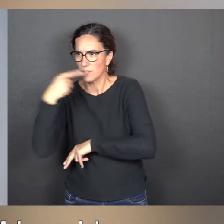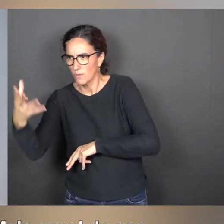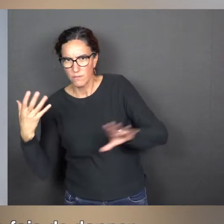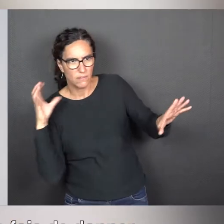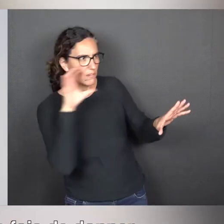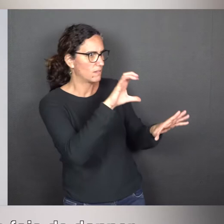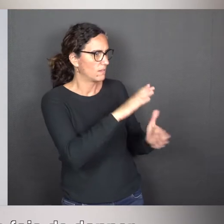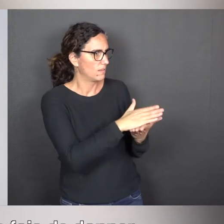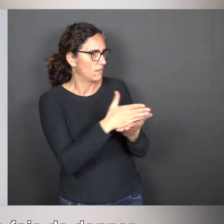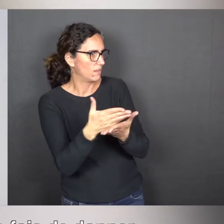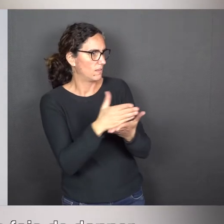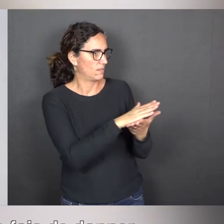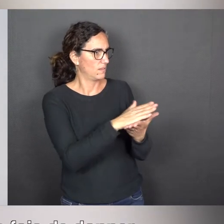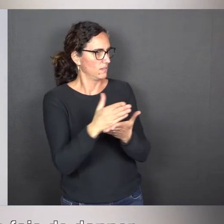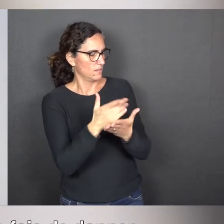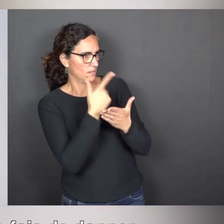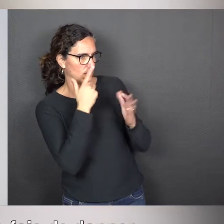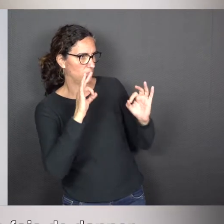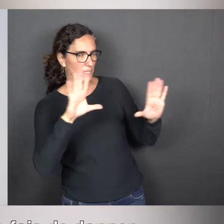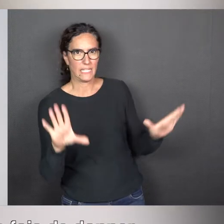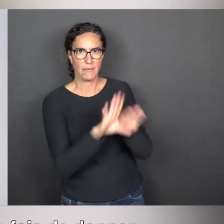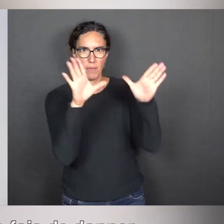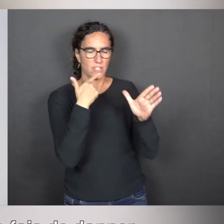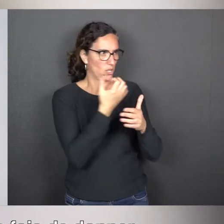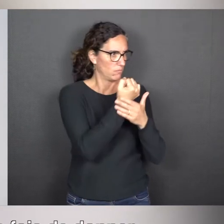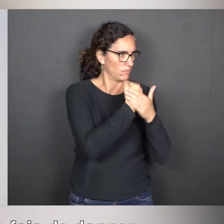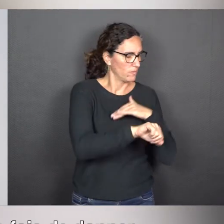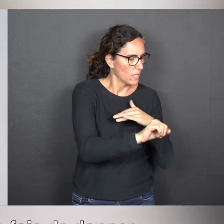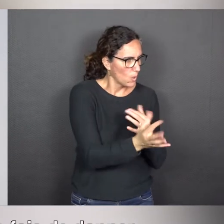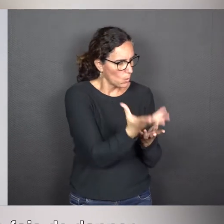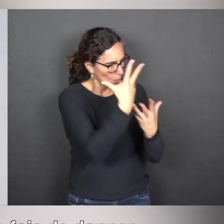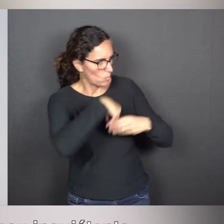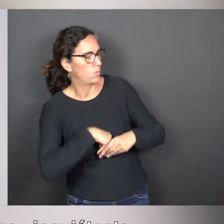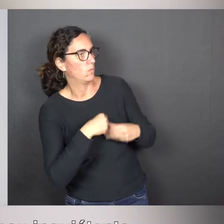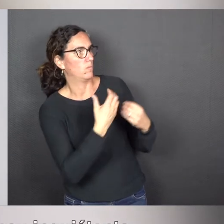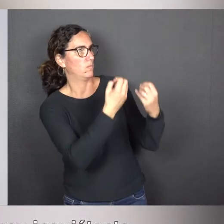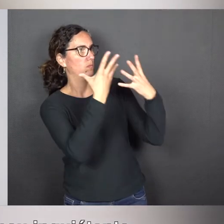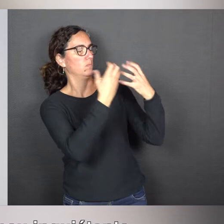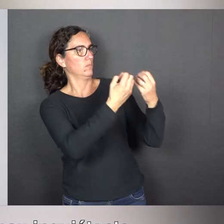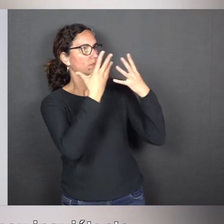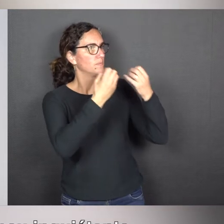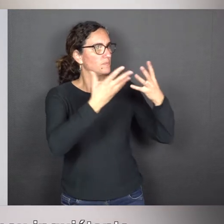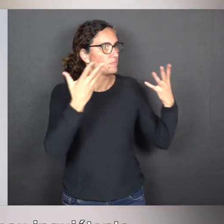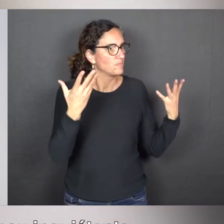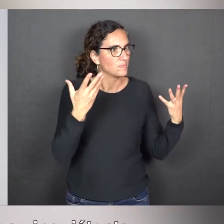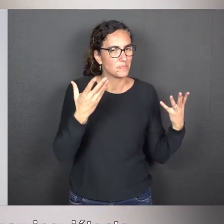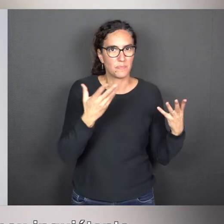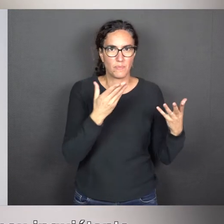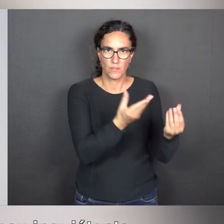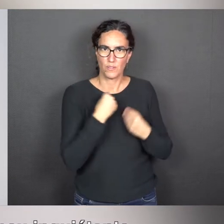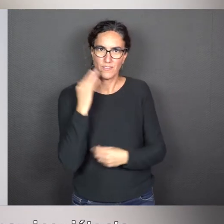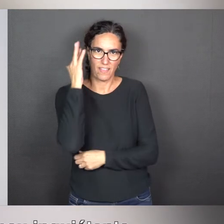puisqu'elle semble avoir la capacité à la fois de donner la vie et de l'engloutir. Donc, elle est à la fois comme ça très fertile et un peu